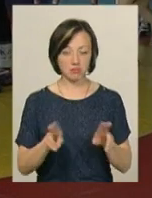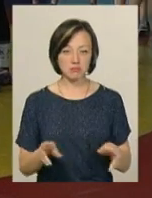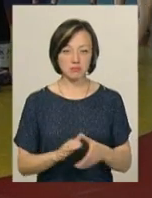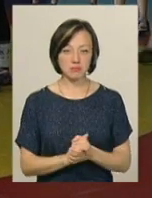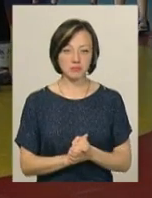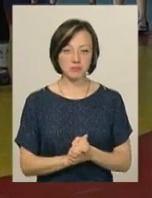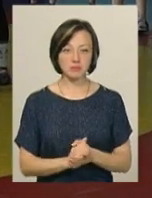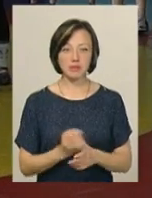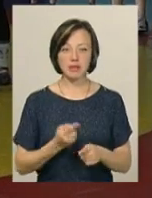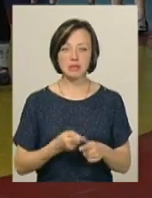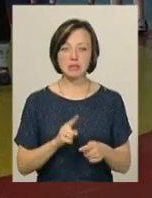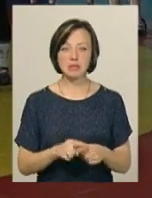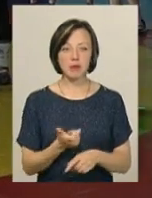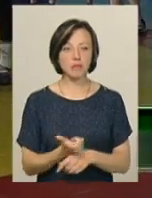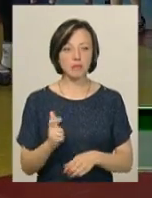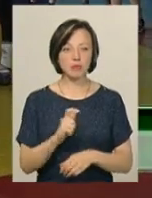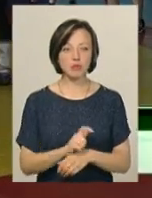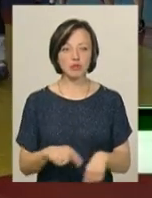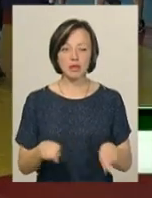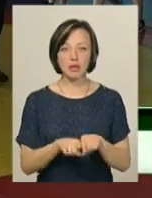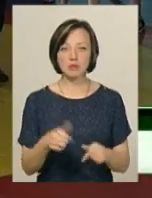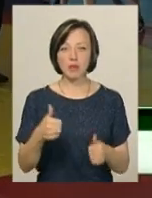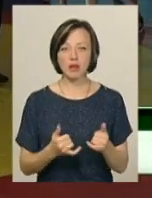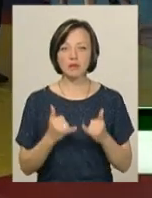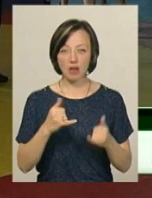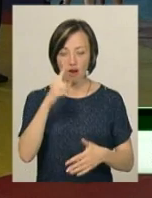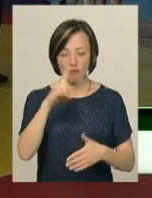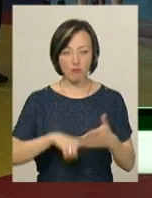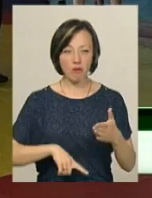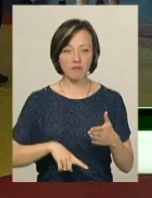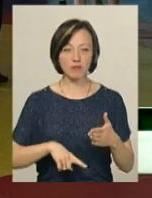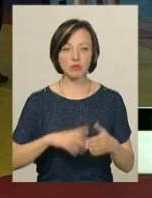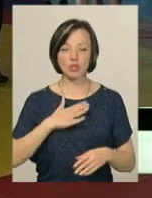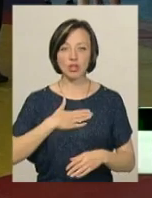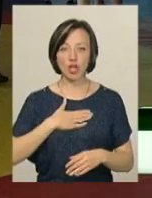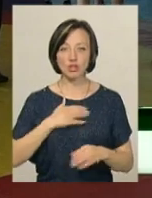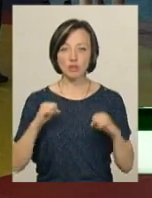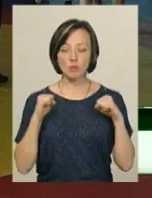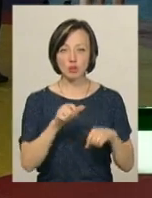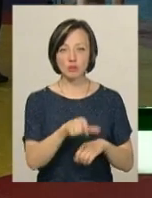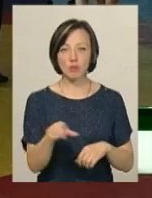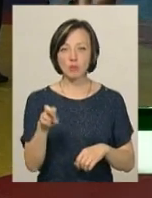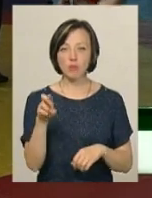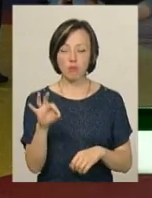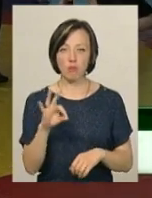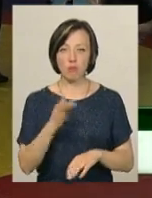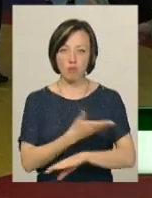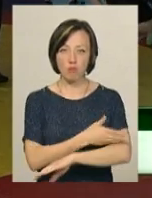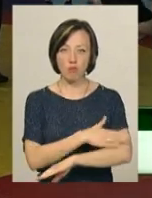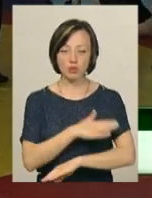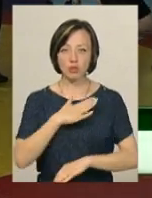для таких змагань, для впевненості наших спортсменів, бо в Польщі нашим